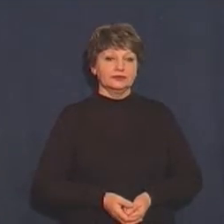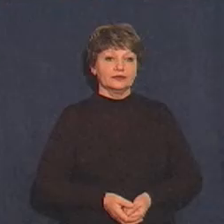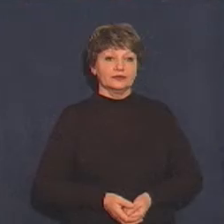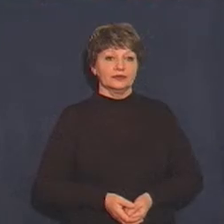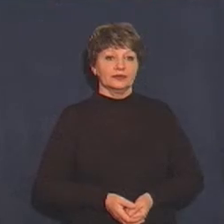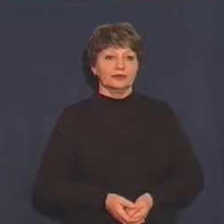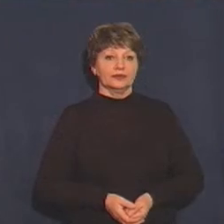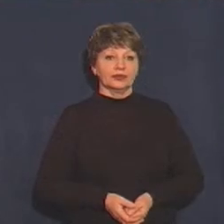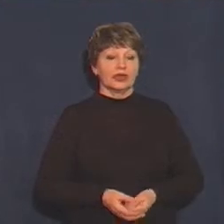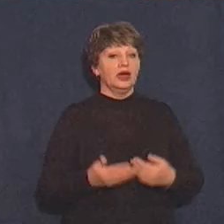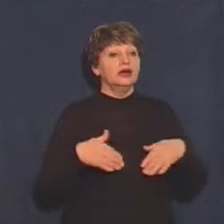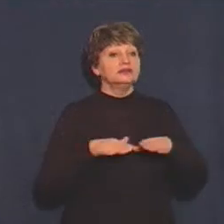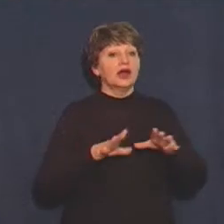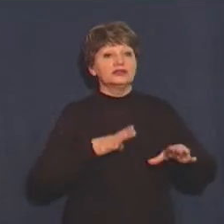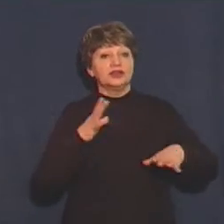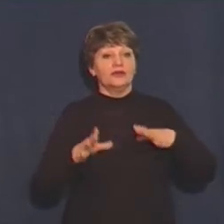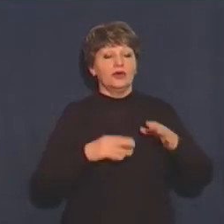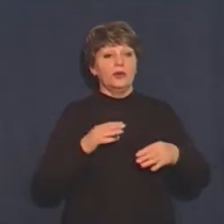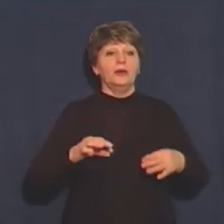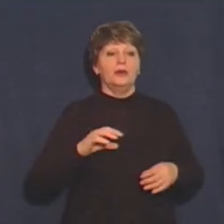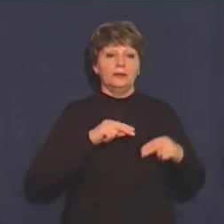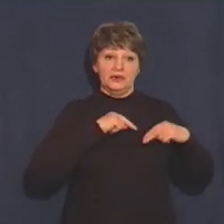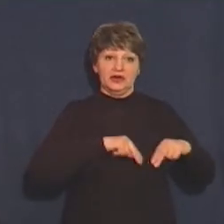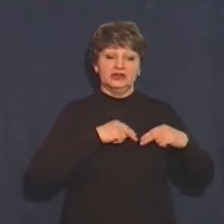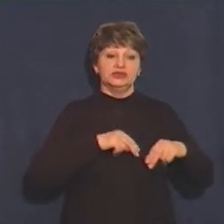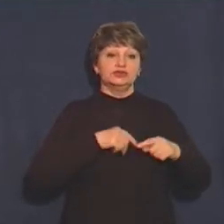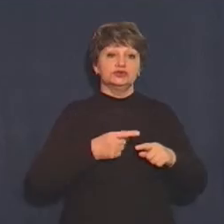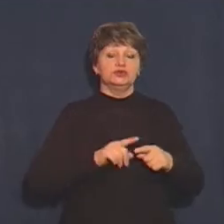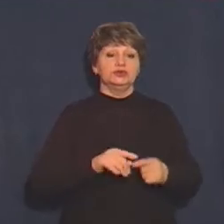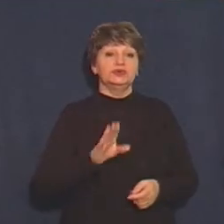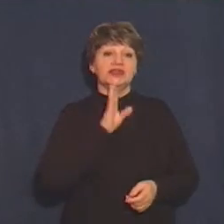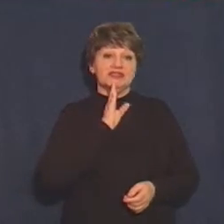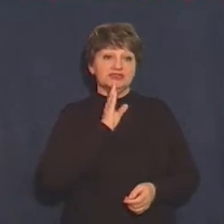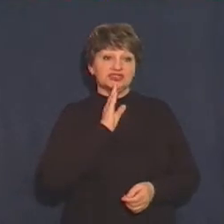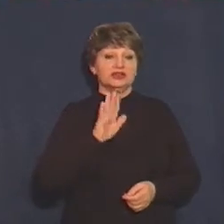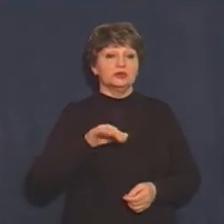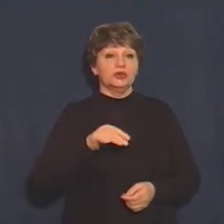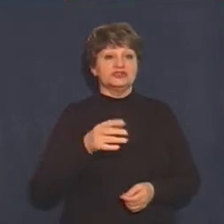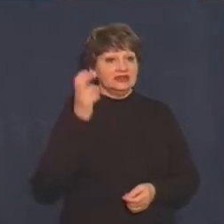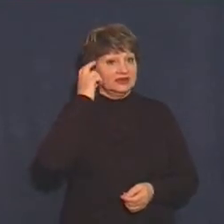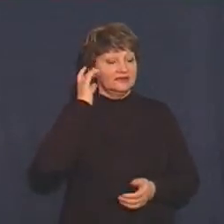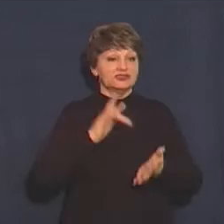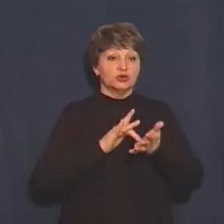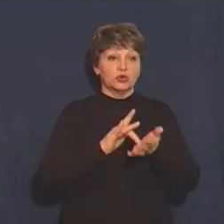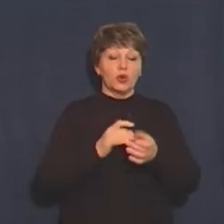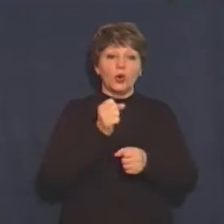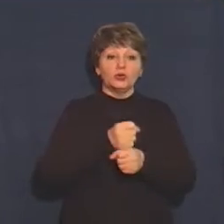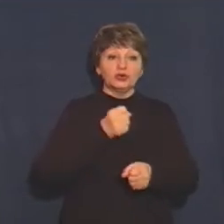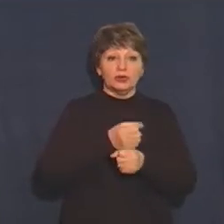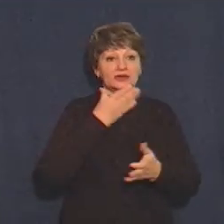Так на тренуванні працюють вихованки «Венето Черкаси 07». Дівчата після столичного туру відпрацьовують помилки.